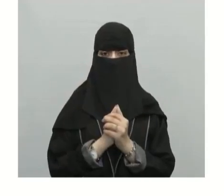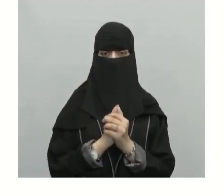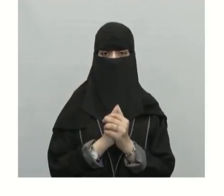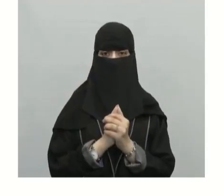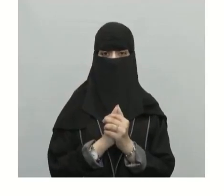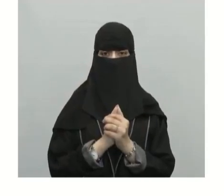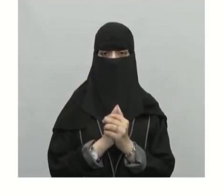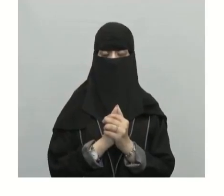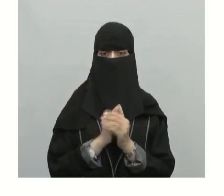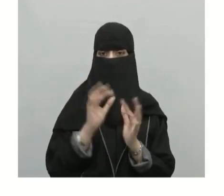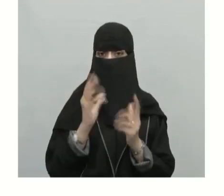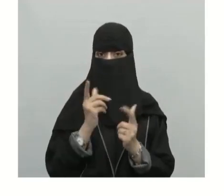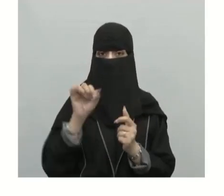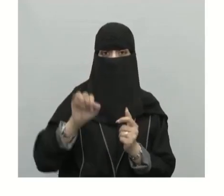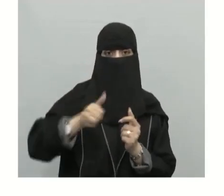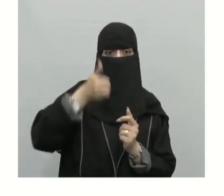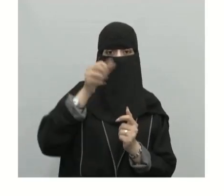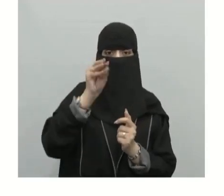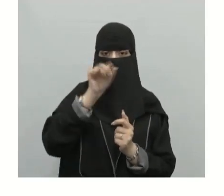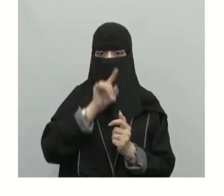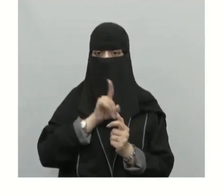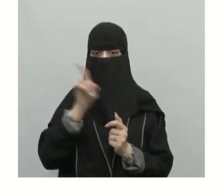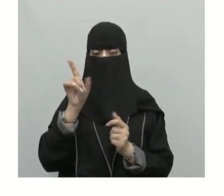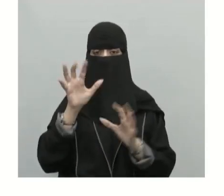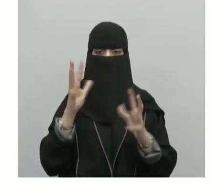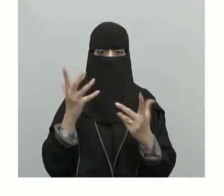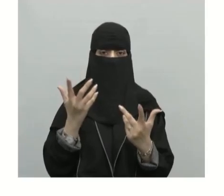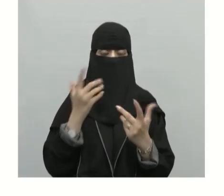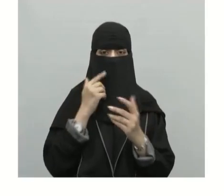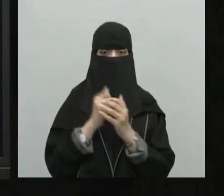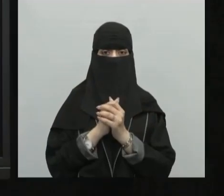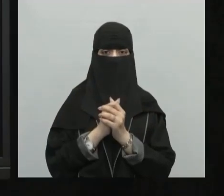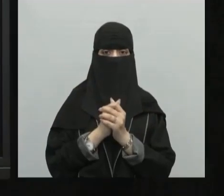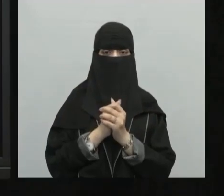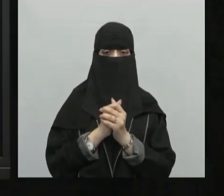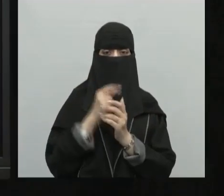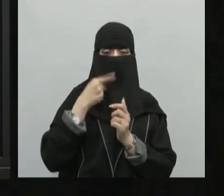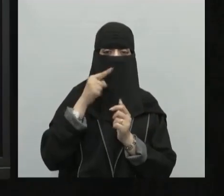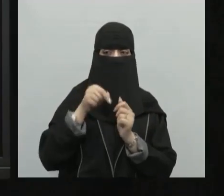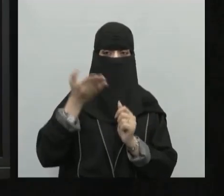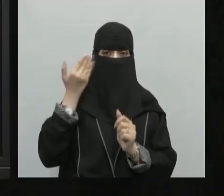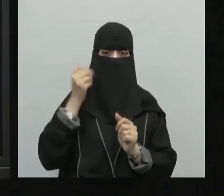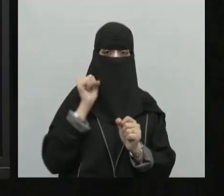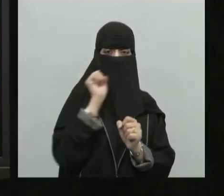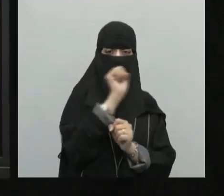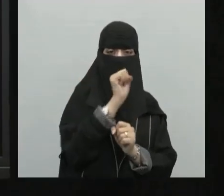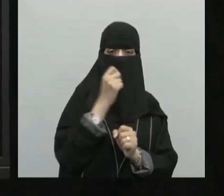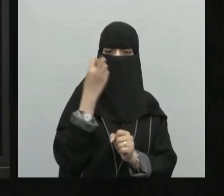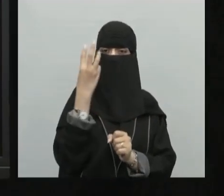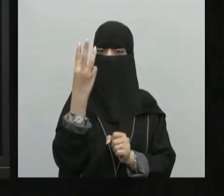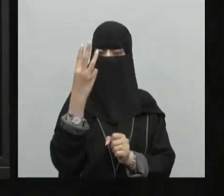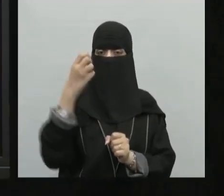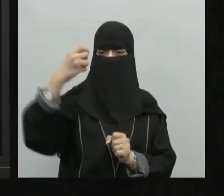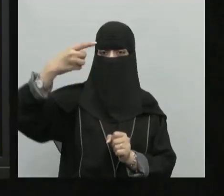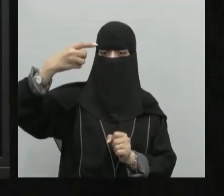ما هي خصائص الطول هي عبارة عن ثلاث خصائص ابناء وبناء الطلاب أخذناها